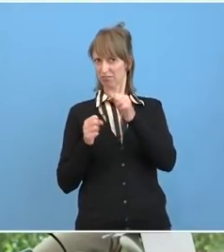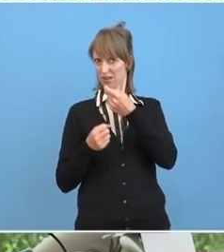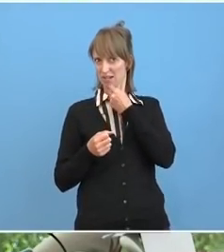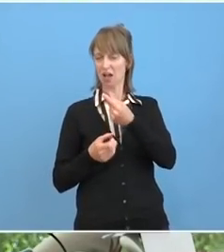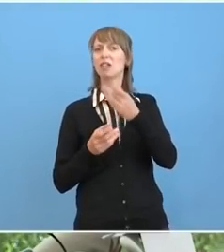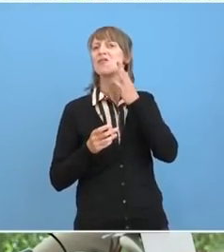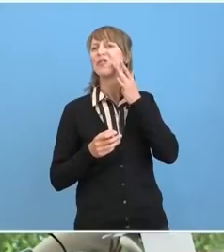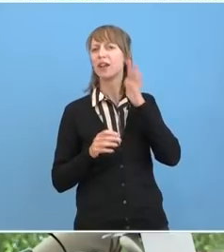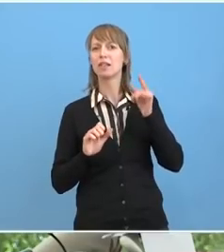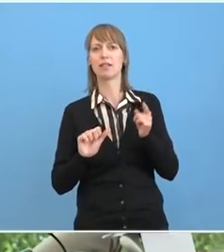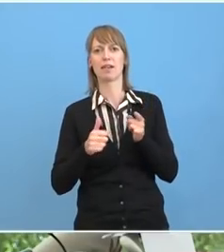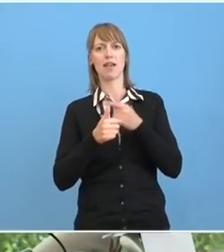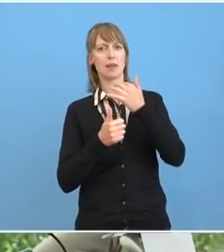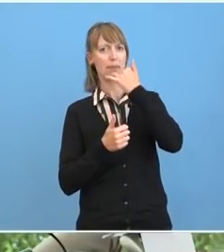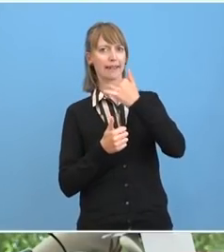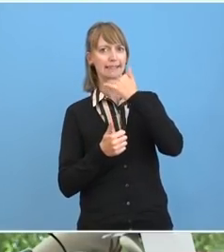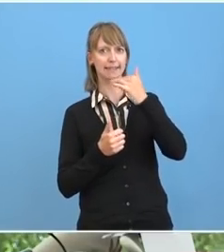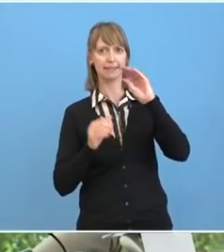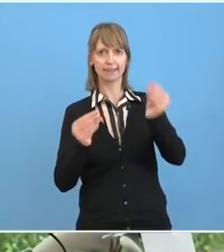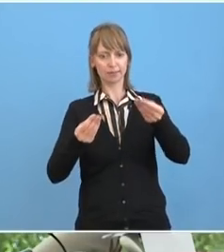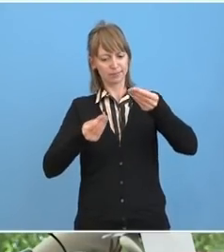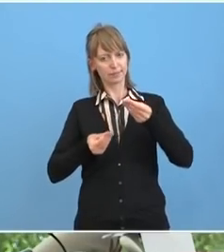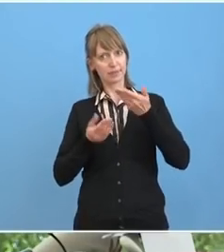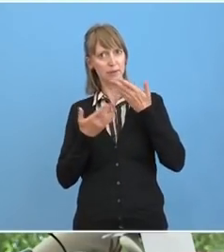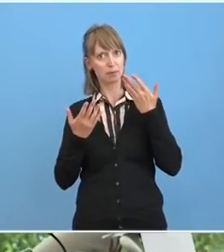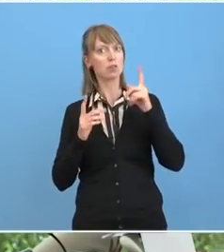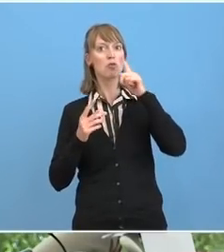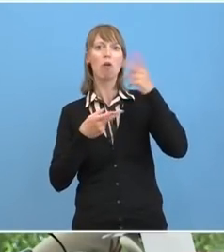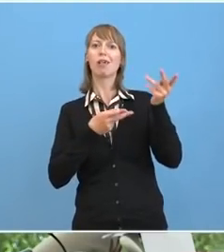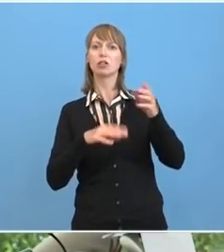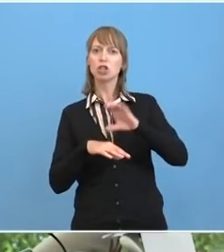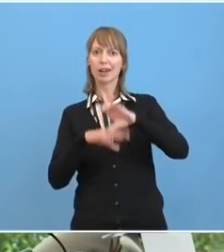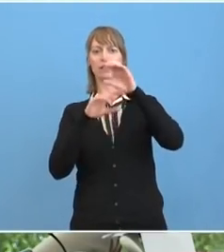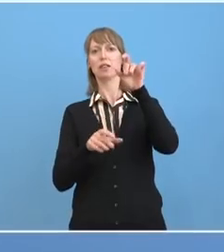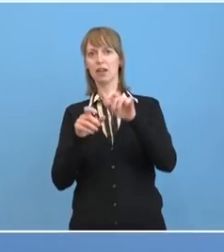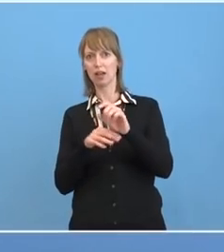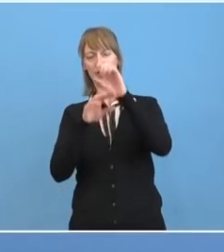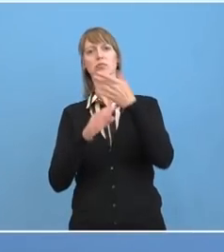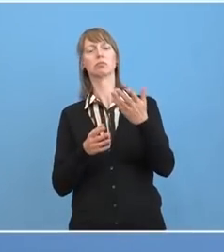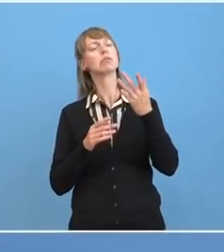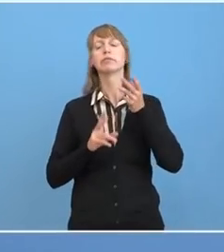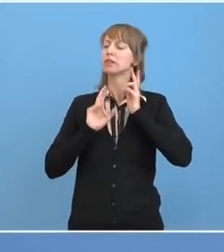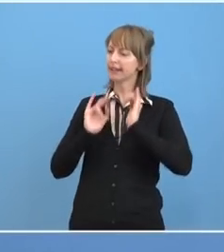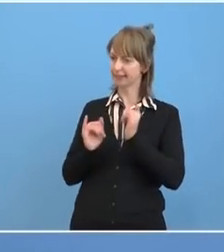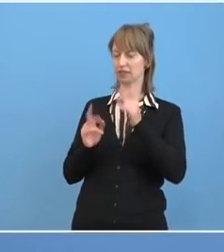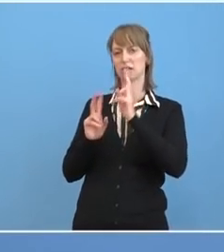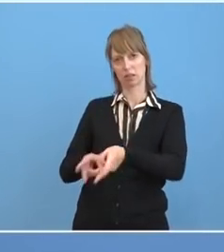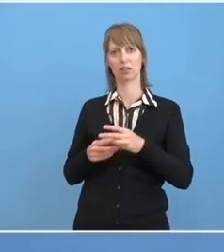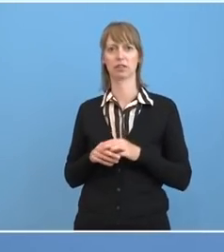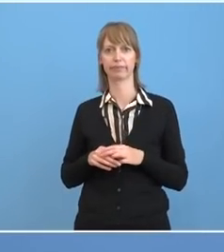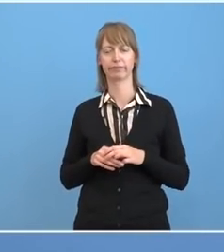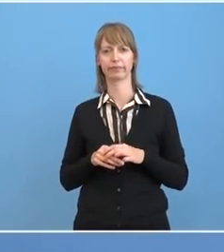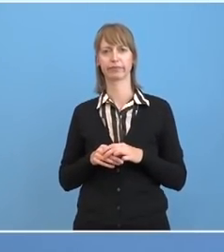ersten Bericht rechnen kann. Das läuft alles über das Krankenhaus und die Bundesregierung ist da nicht involviert. Richtig.